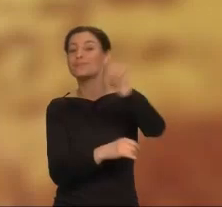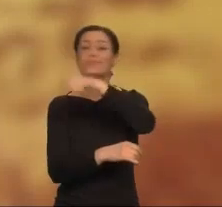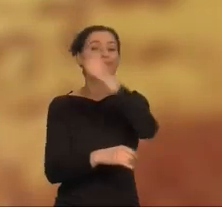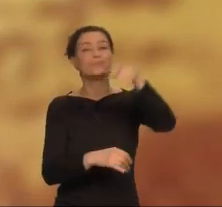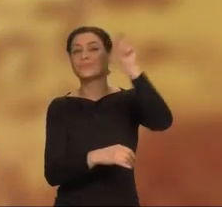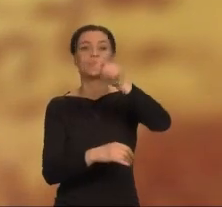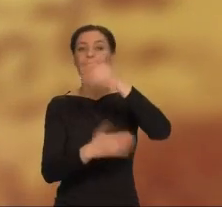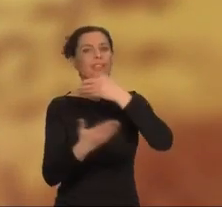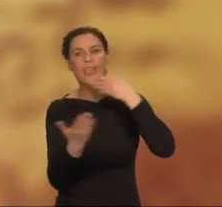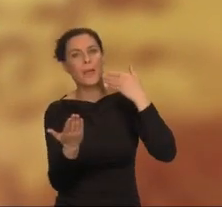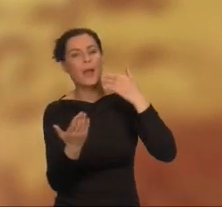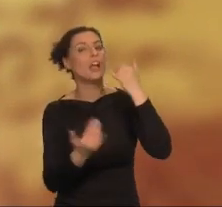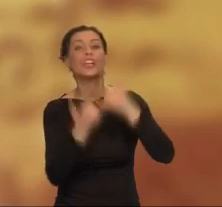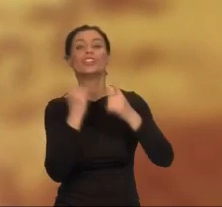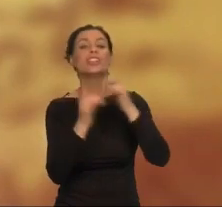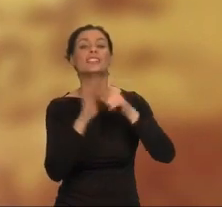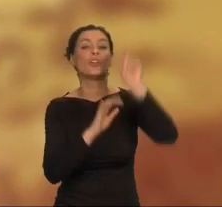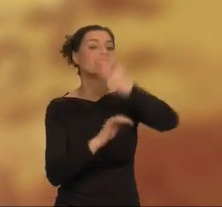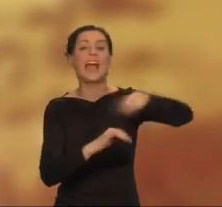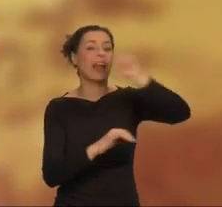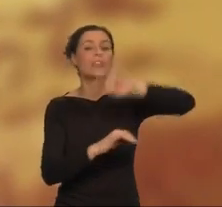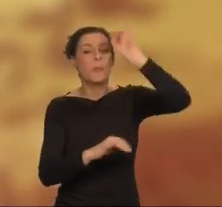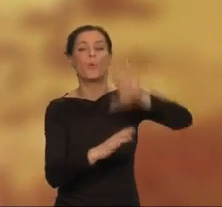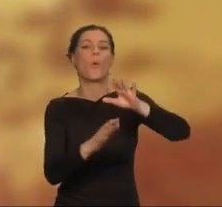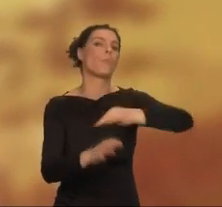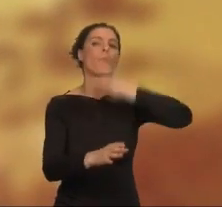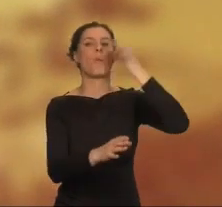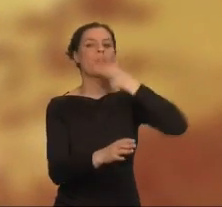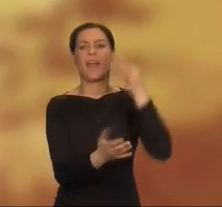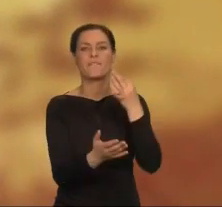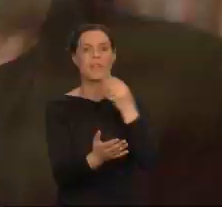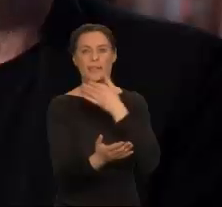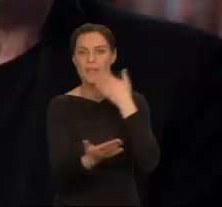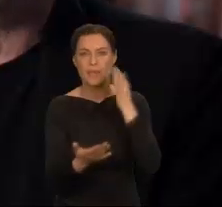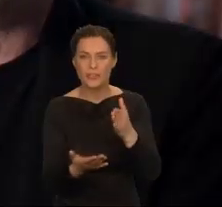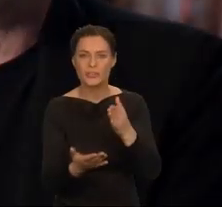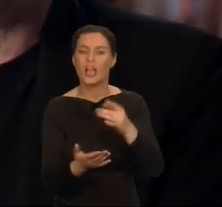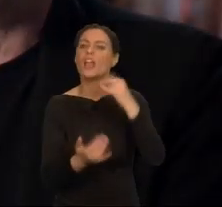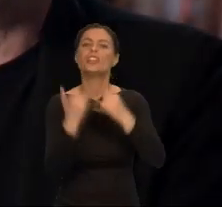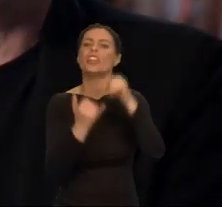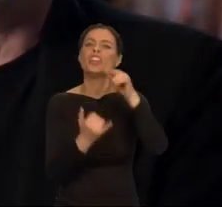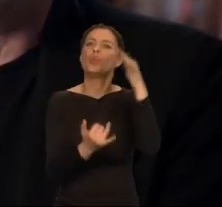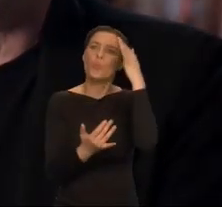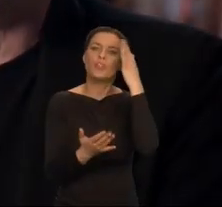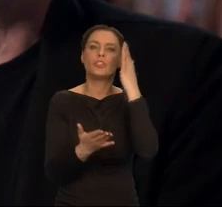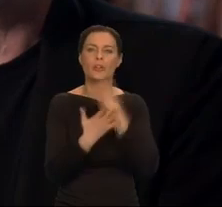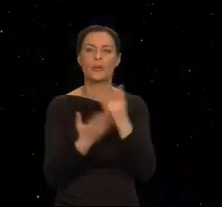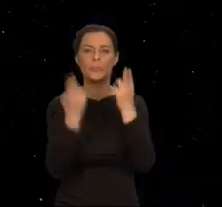zaklęciem, jeśli znasz tylko język kompromisu, chaosu, nieporozumień.